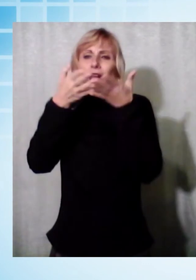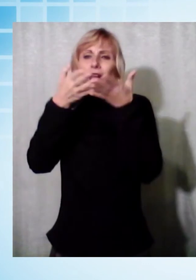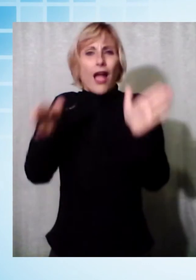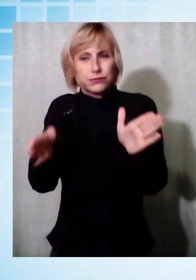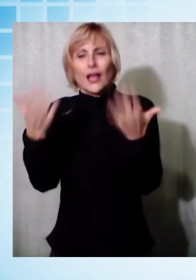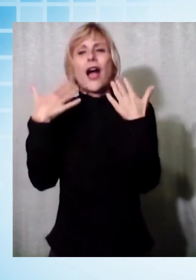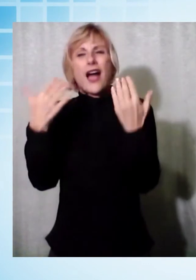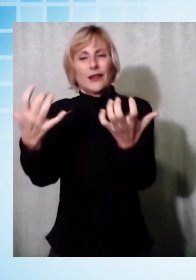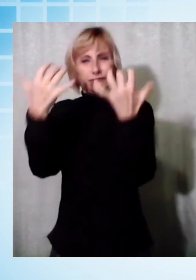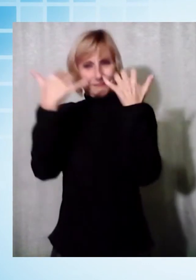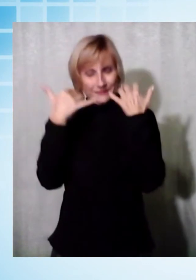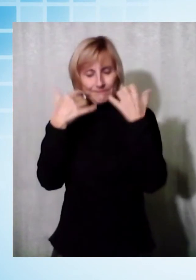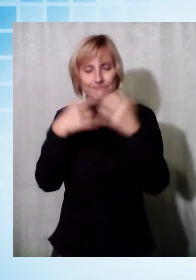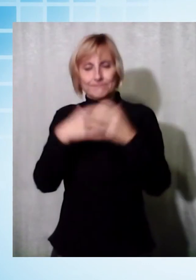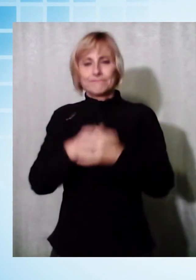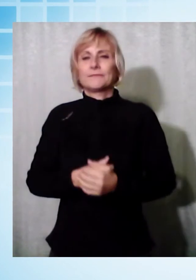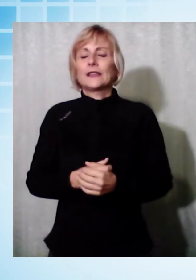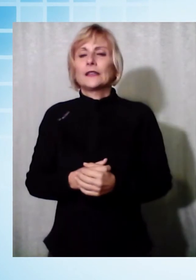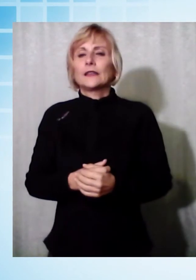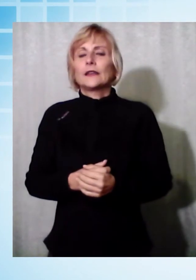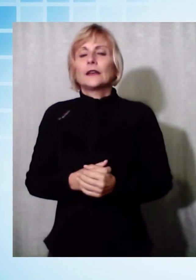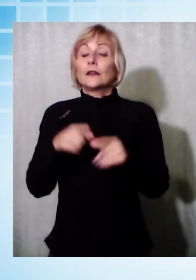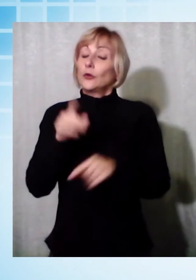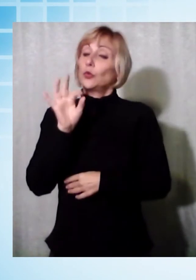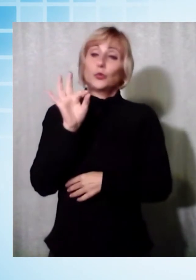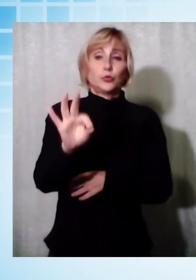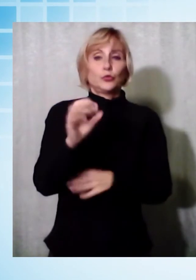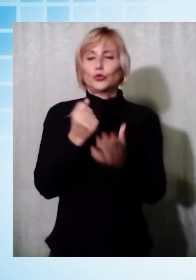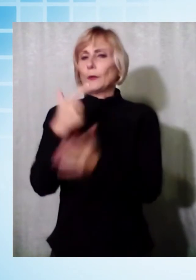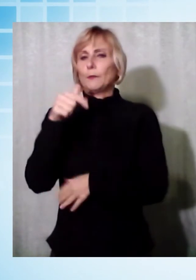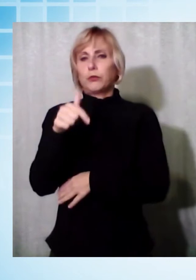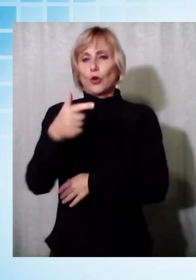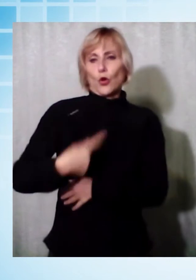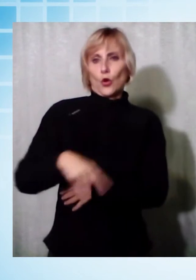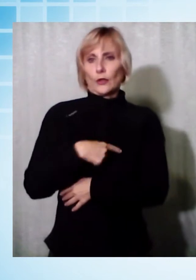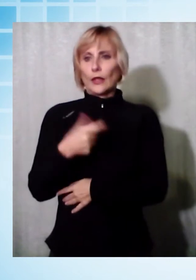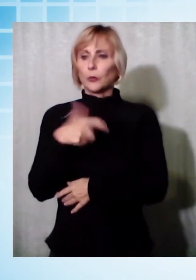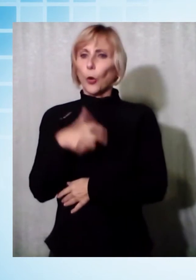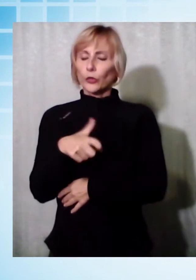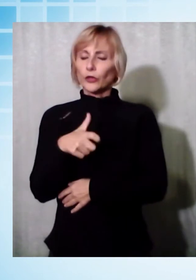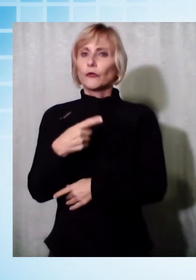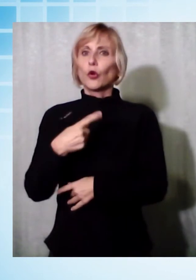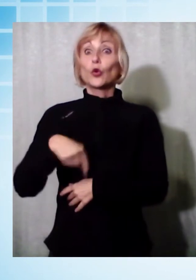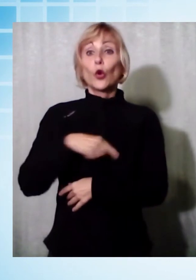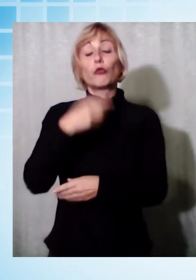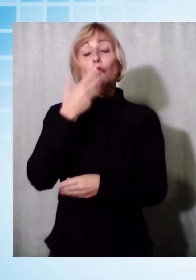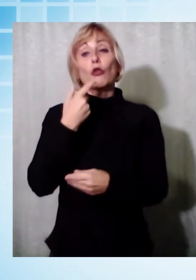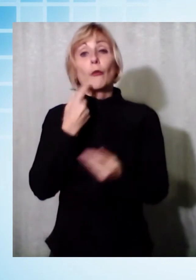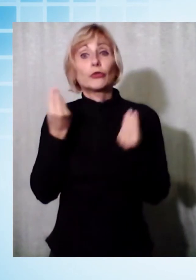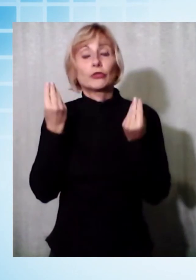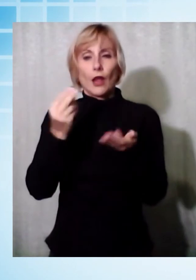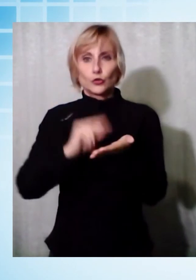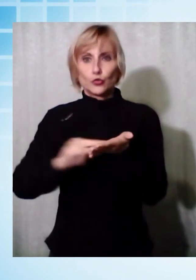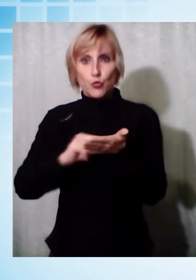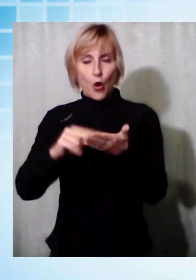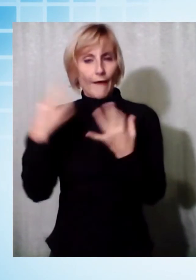l'edificio. Questo è un punto importante per noi per dare non solo una scuola in più al nostro paese, perché si tratta di